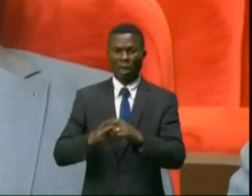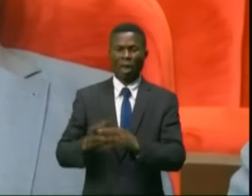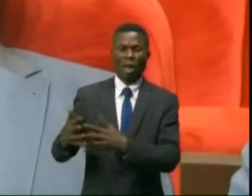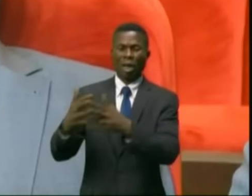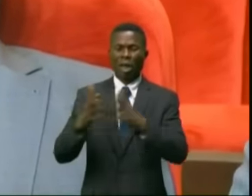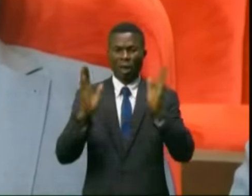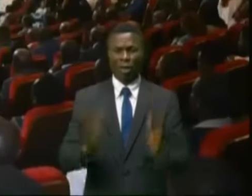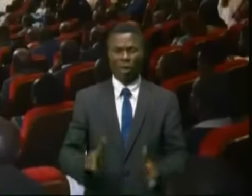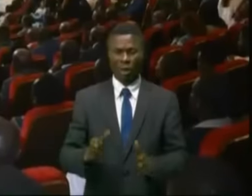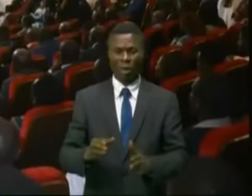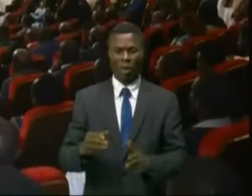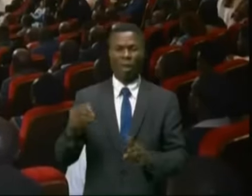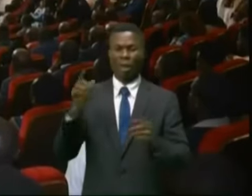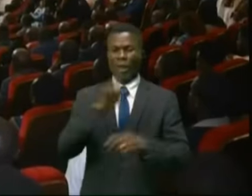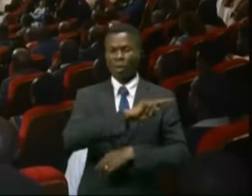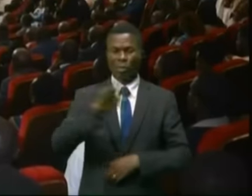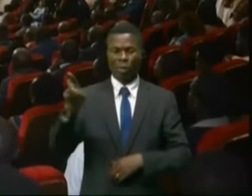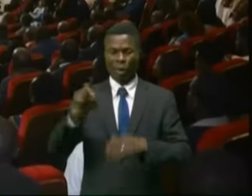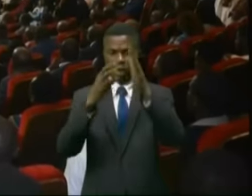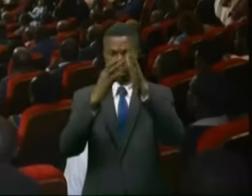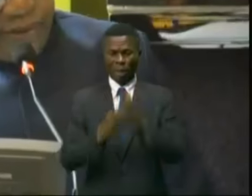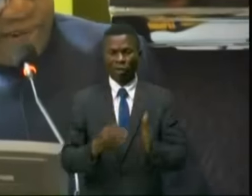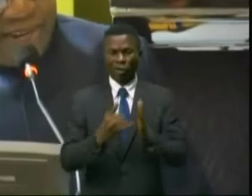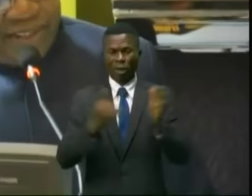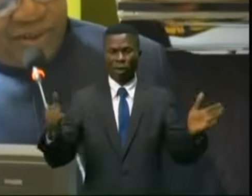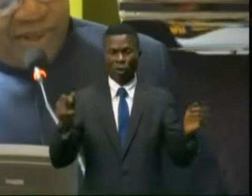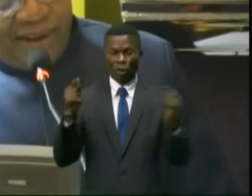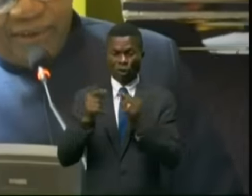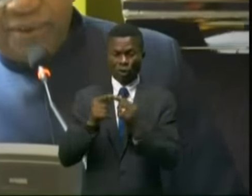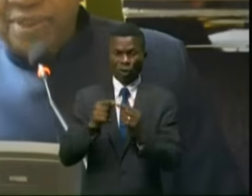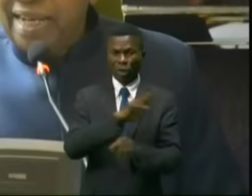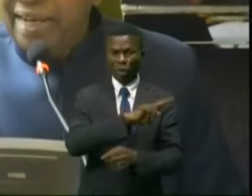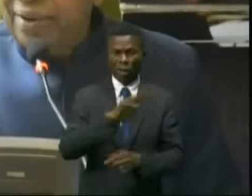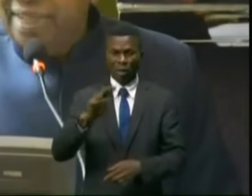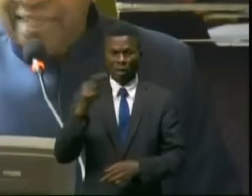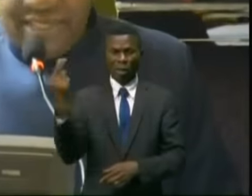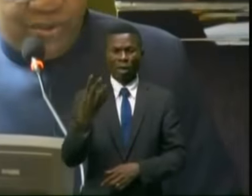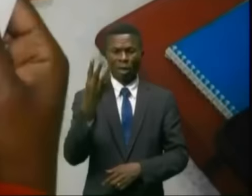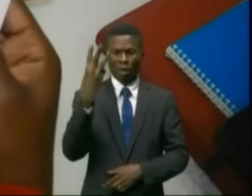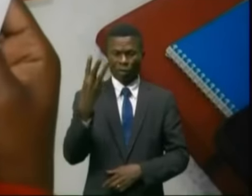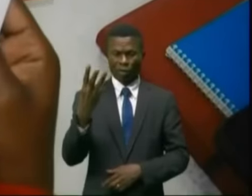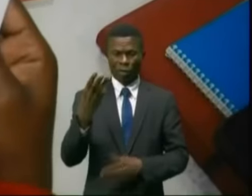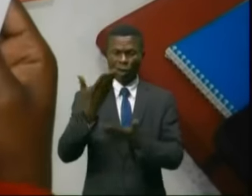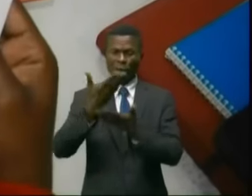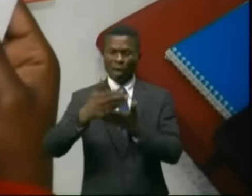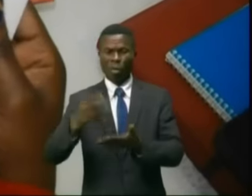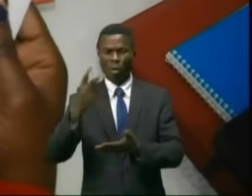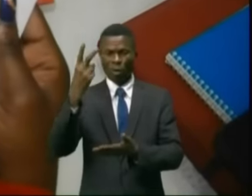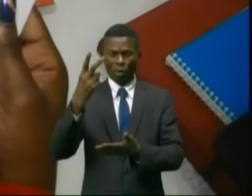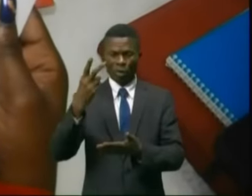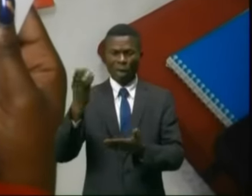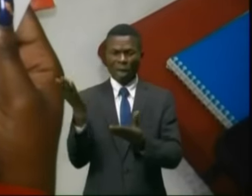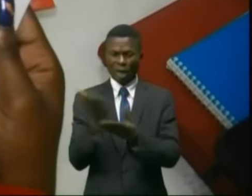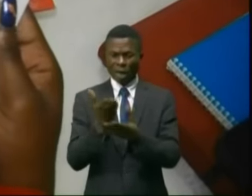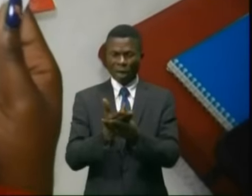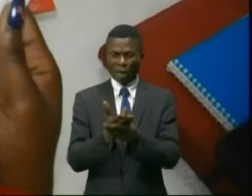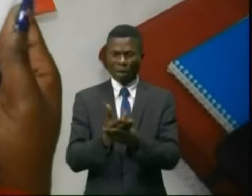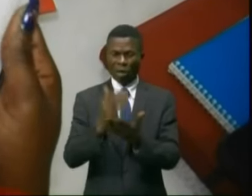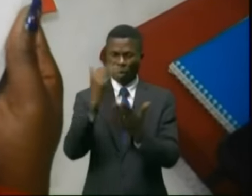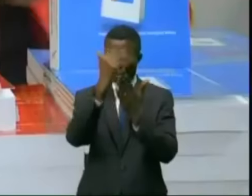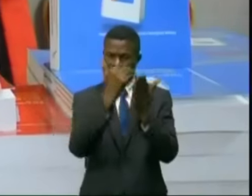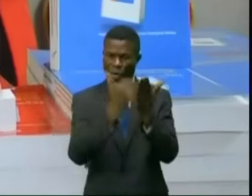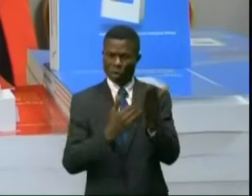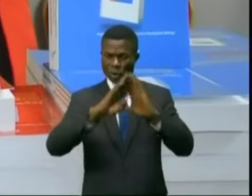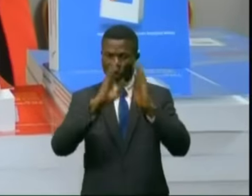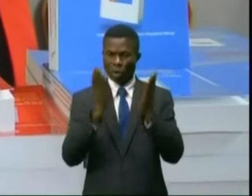de 1960 à 2023 ». Réparti en trois tomes, ce recueil est un véritable répertoire qui reprend